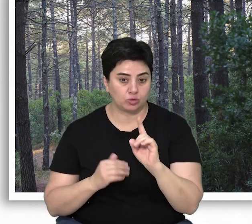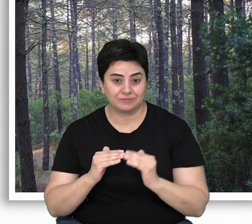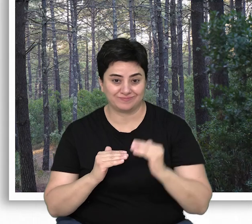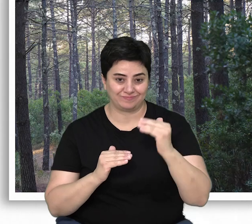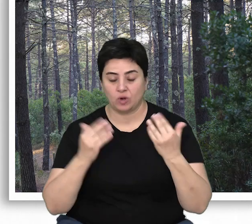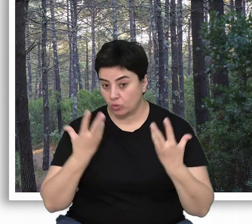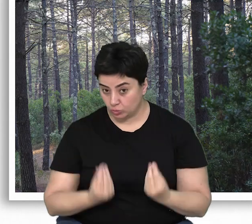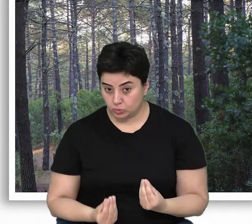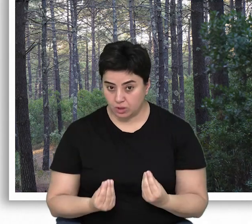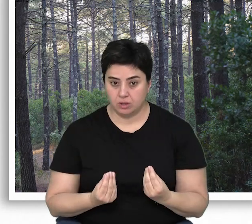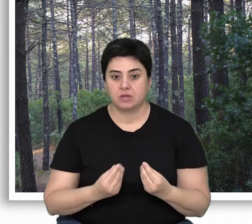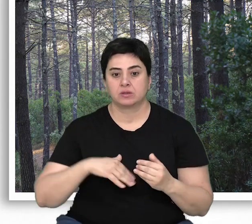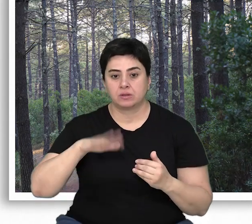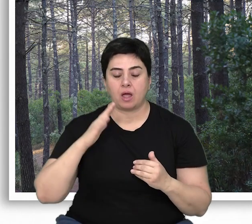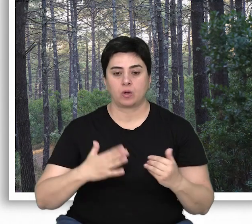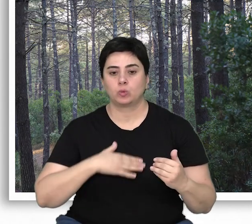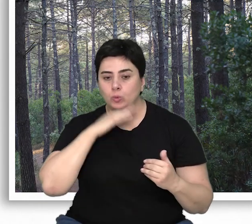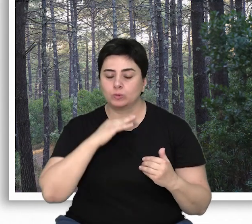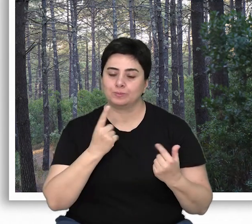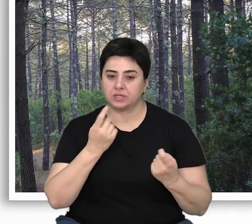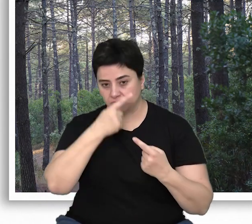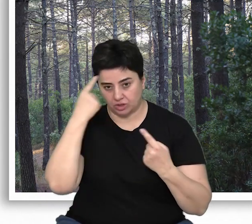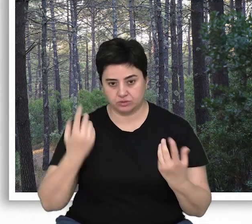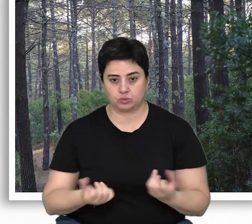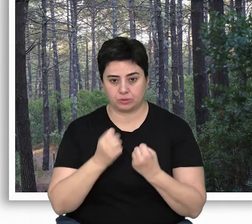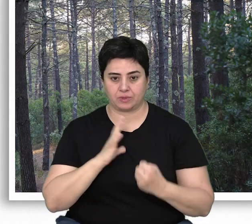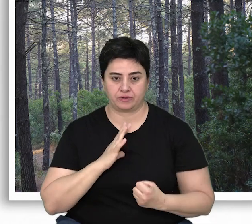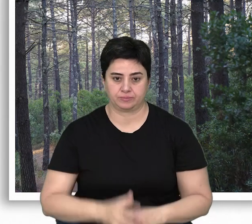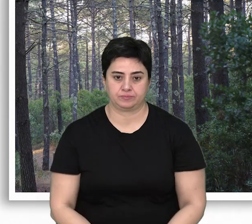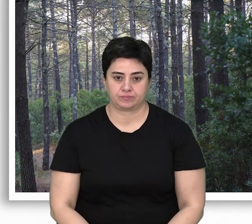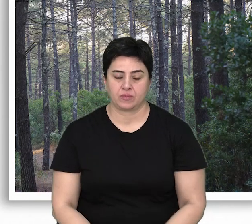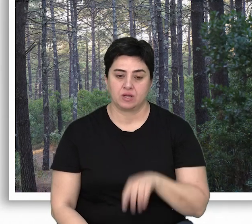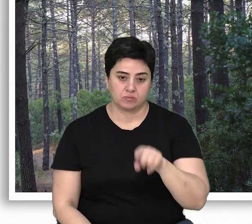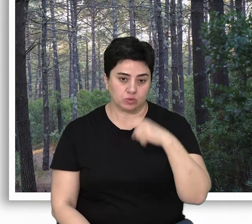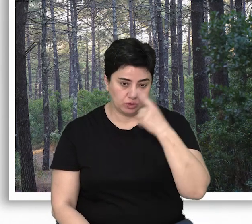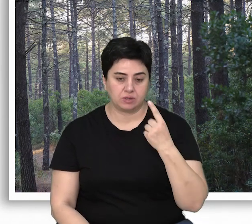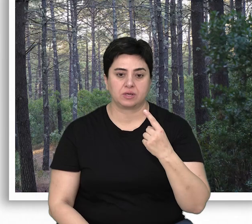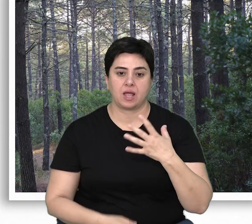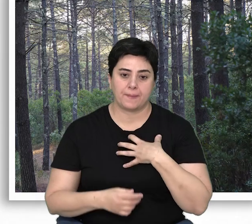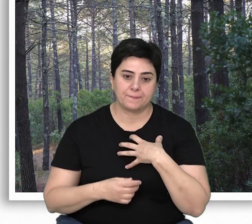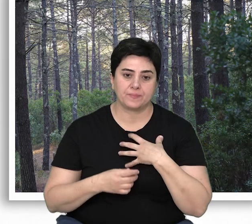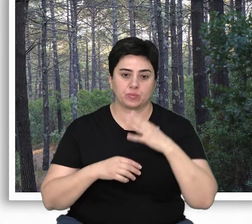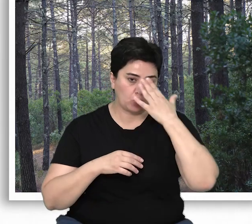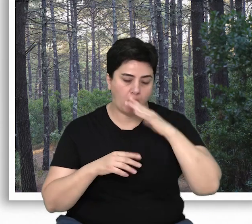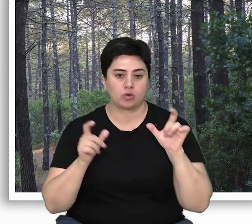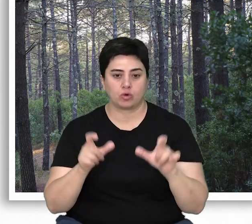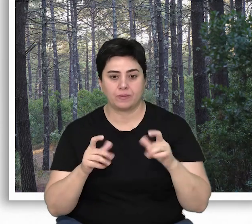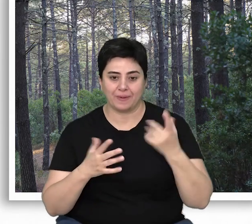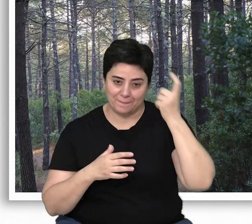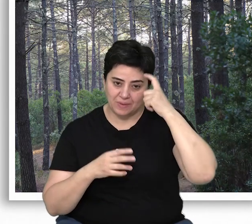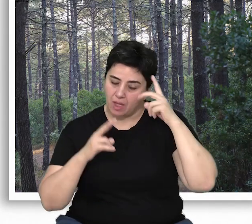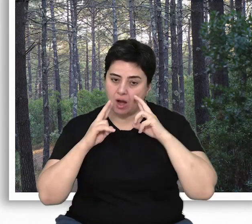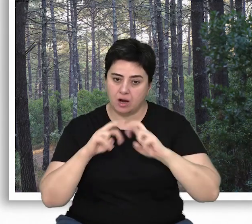%10 olarak uygulanabilirse daha doyurucu bir alan korunmuş olacaktır. Bu durumda hem prestij hem de doğal